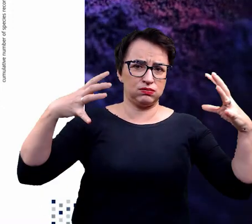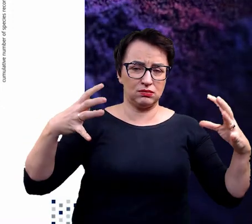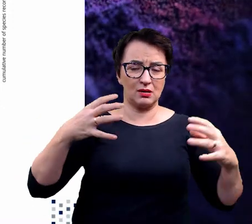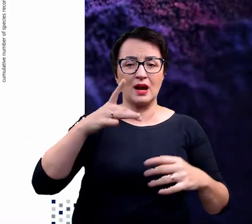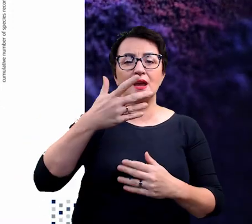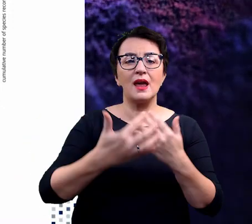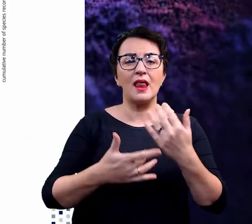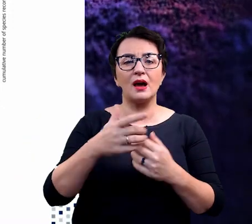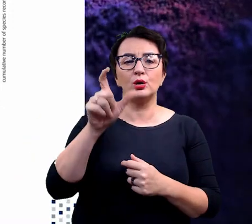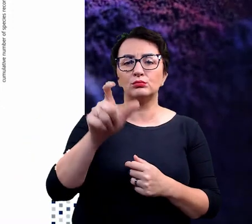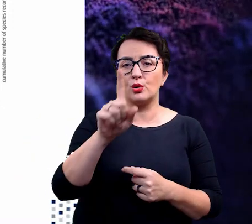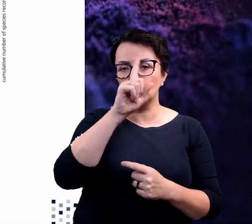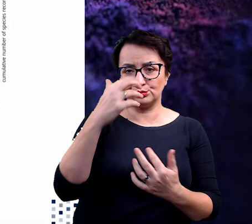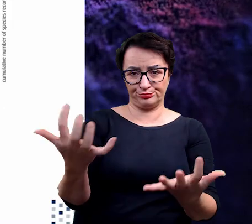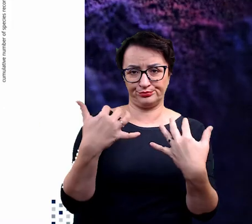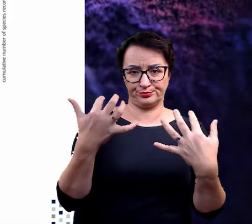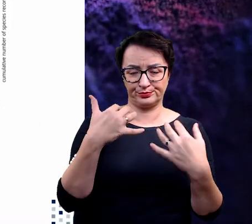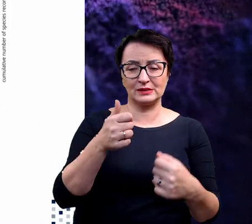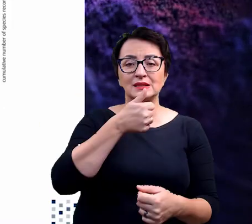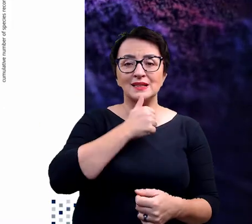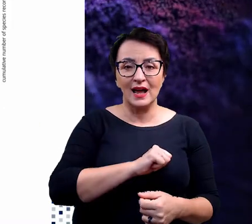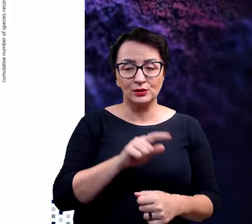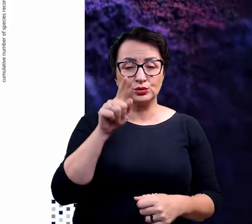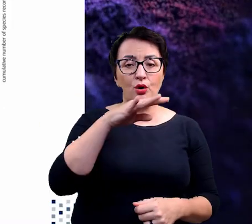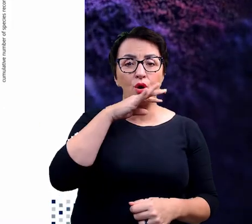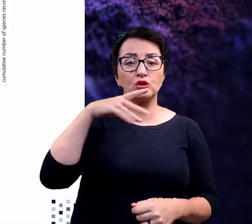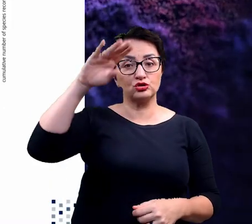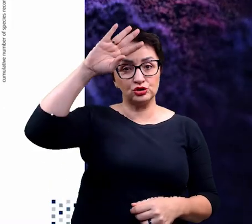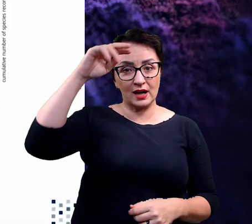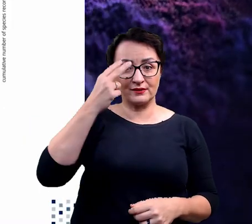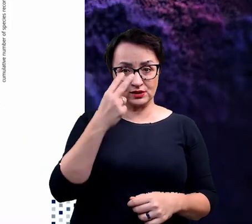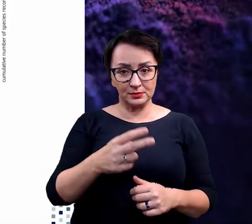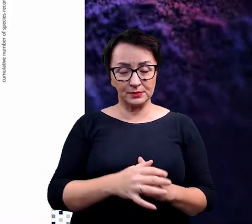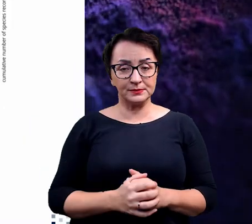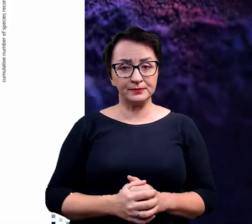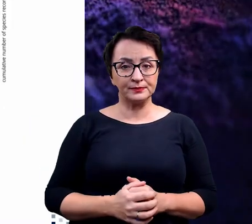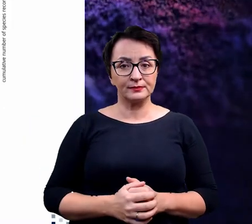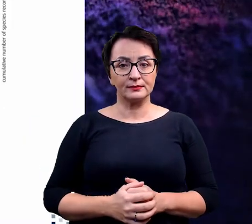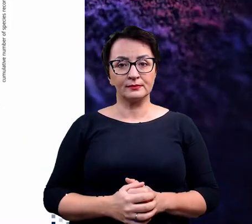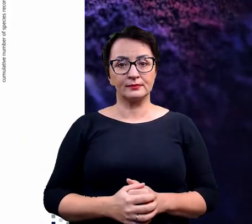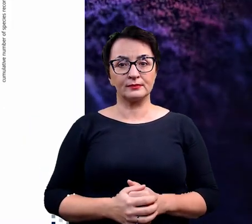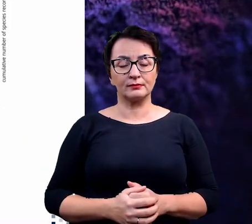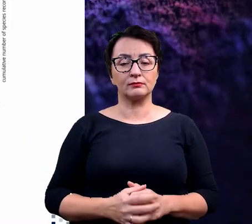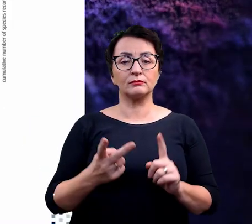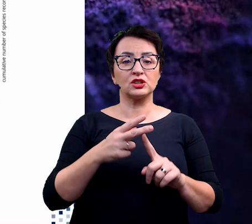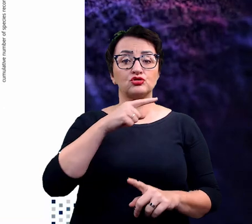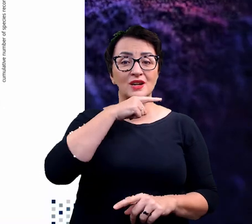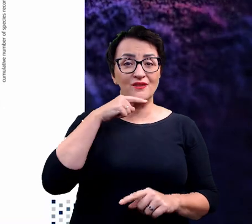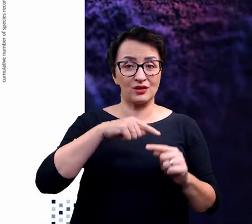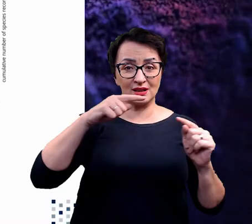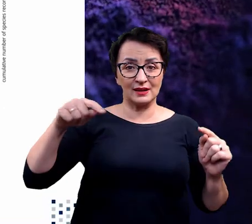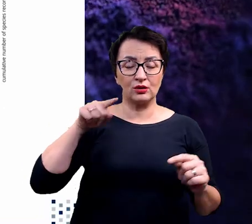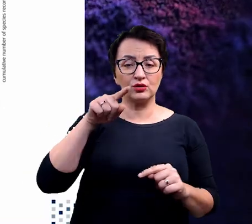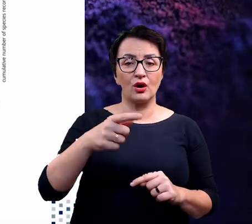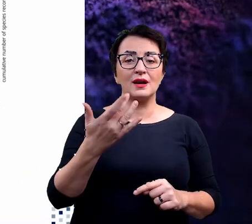ilości ludzi na Islandii, to jest ta szara część wykresu, a czerwona linia to